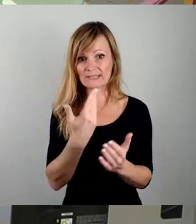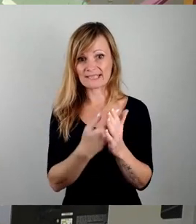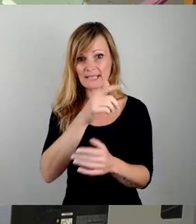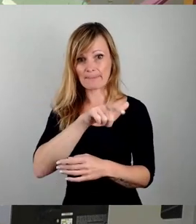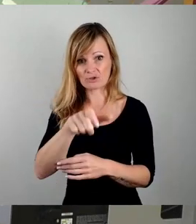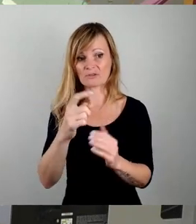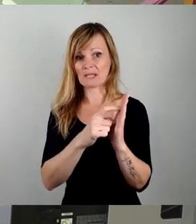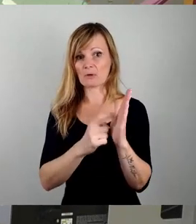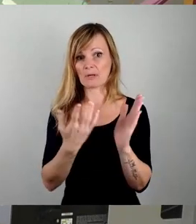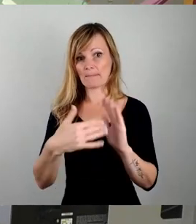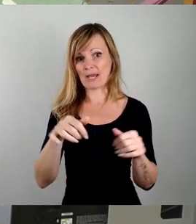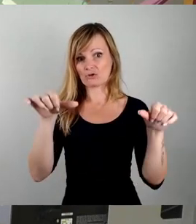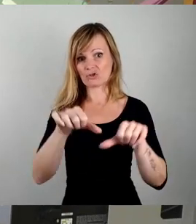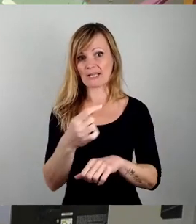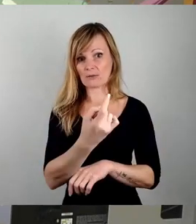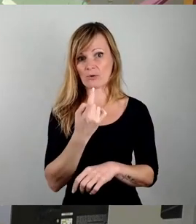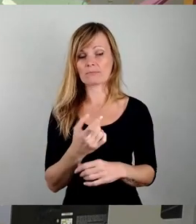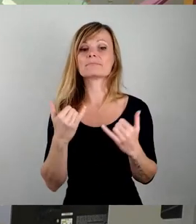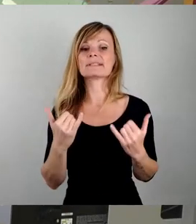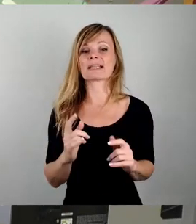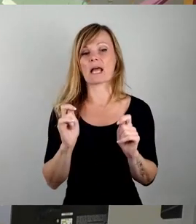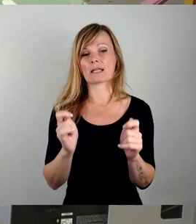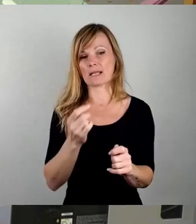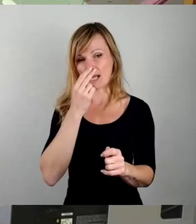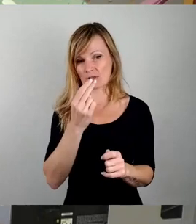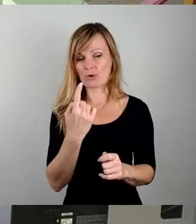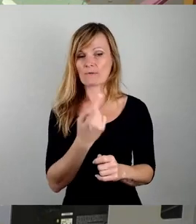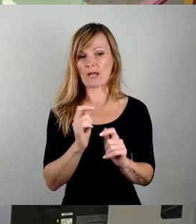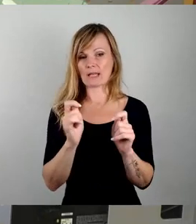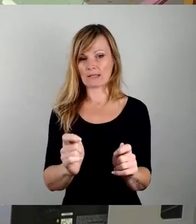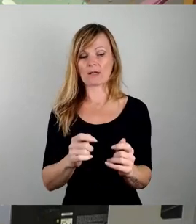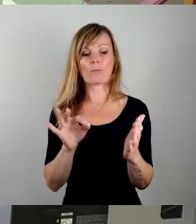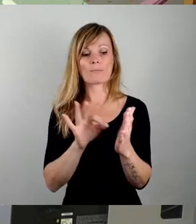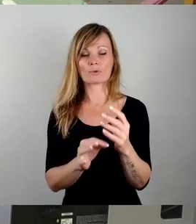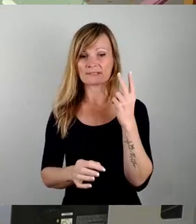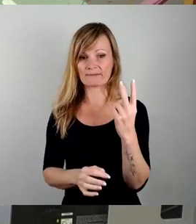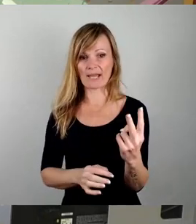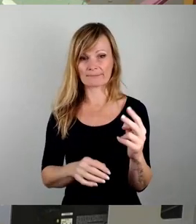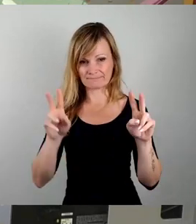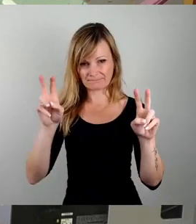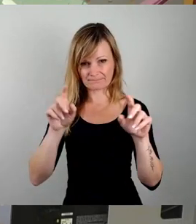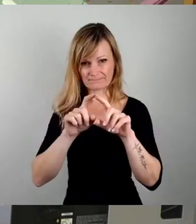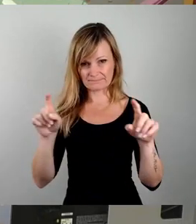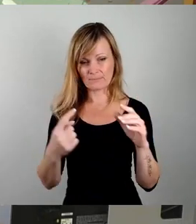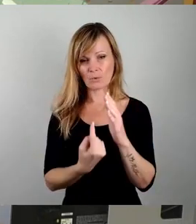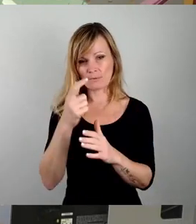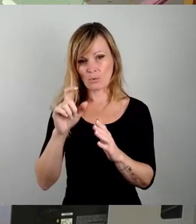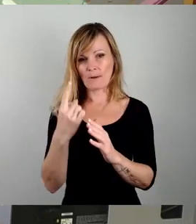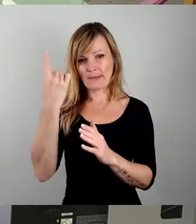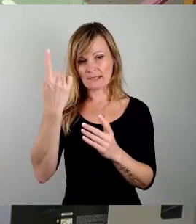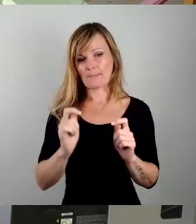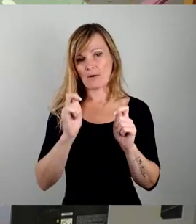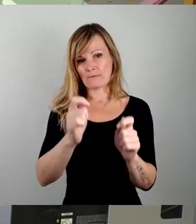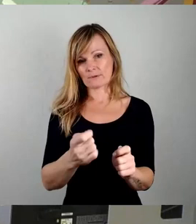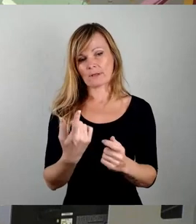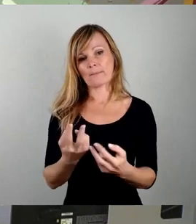Jetzt, wenn wir uns den Antrag angucken, den wir beantragen, in Punkt 2 heißt es dort, ich zitiere, der Oberbürgermeister wird beauftragt, unter Berücksichtigung der Vorgaben